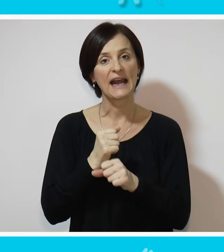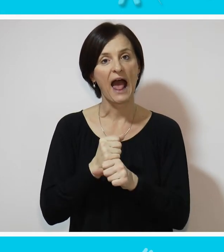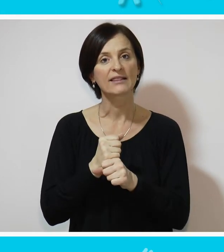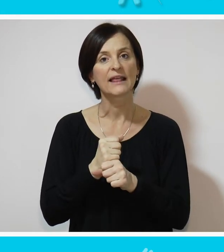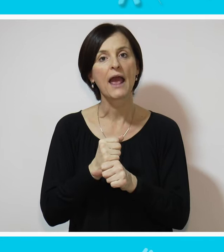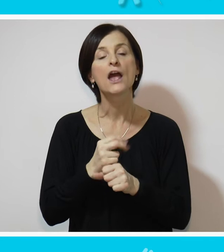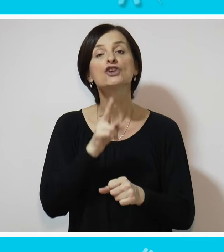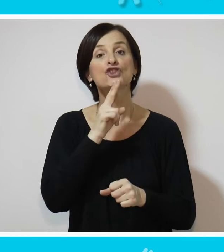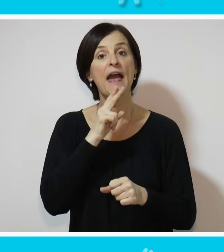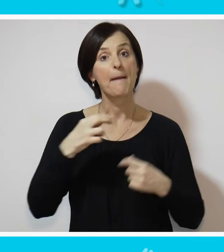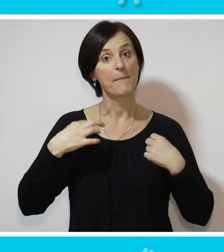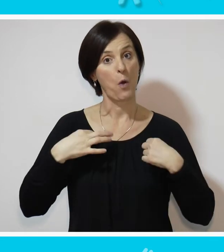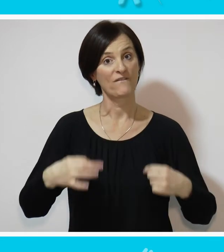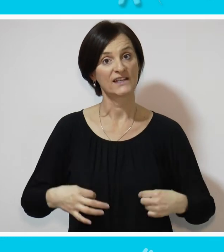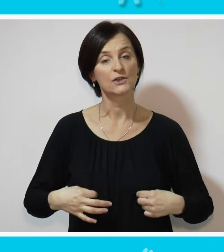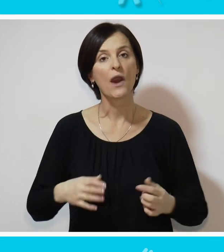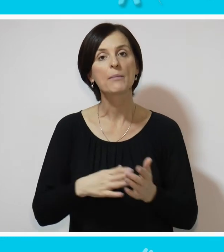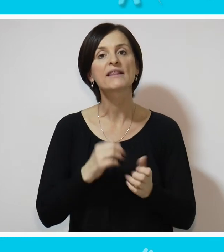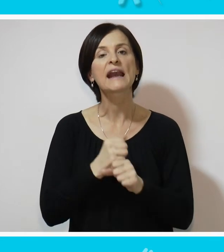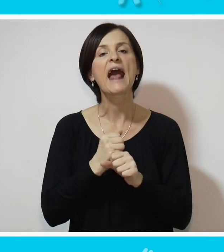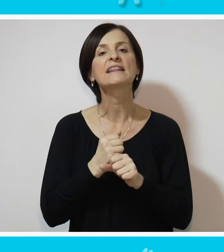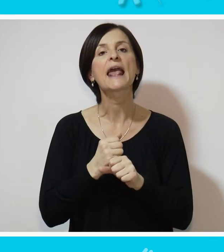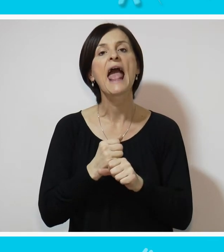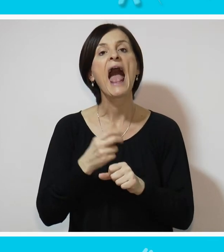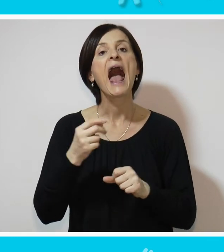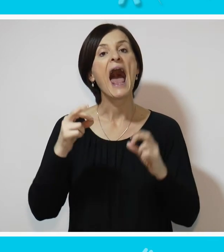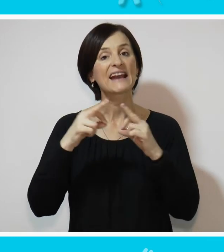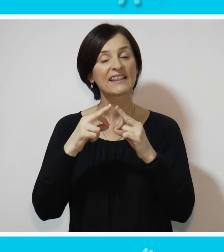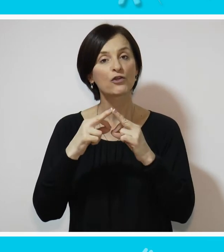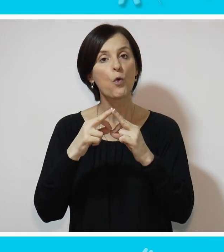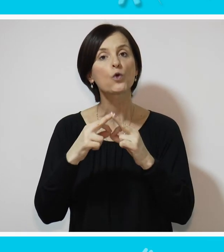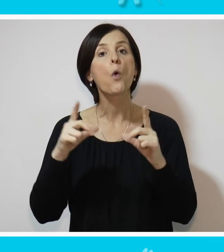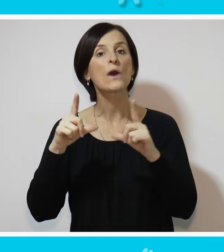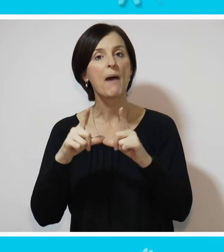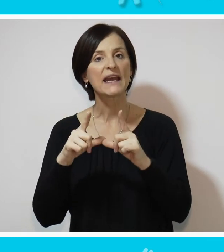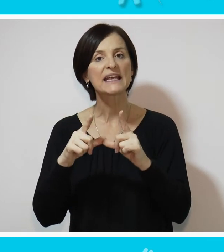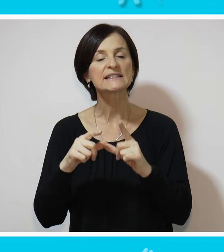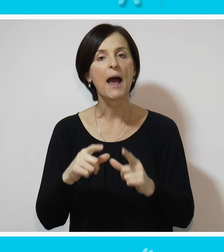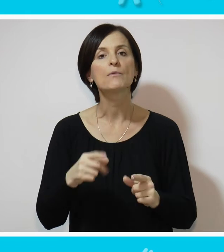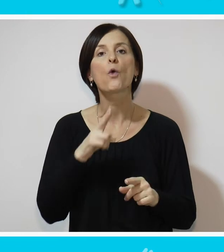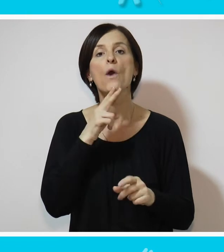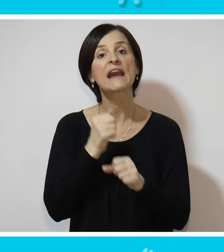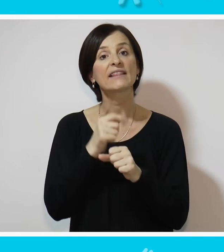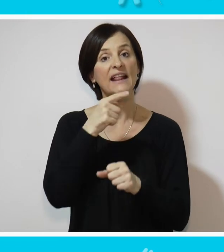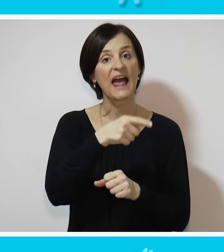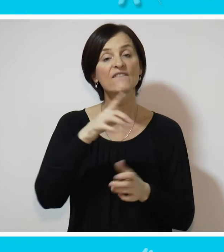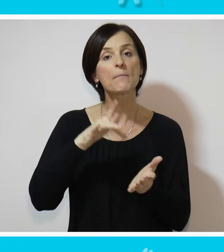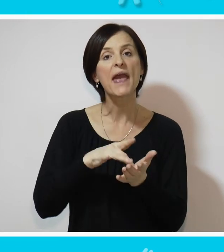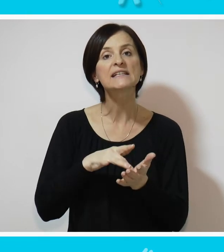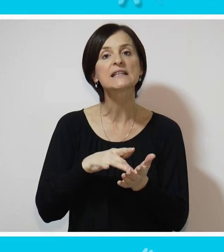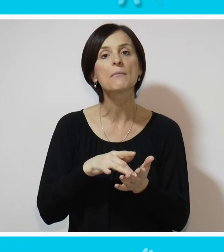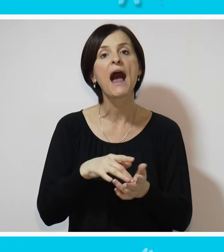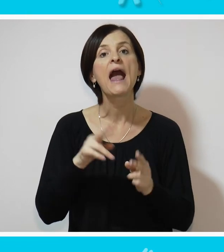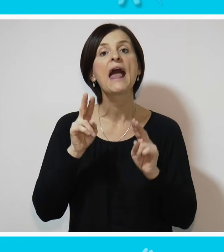čime profesije da se bave arhitekturom, urbanizmom, koji radili na takvim mestima,